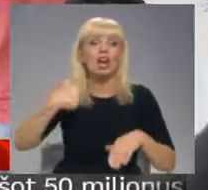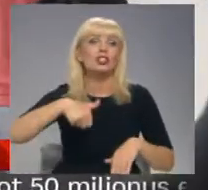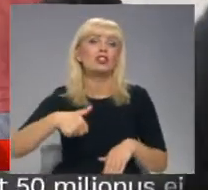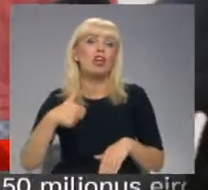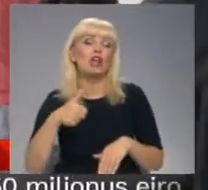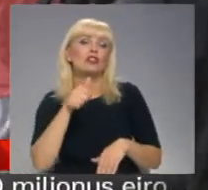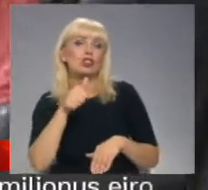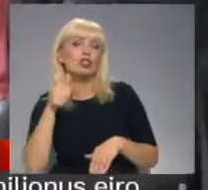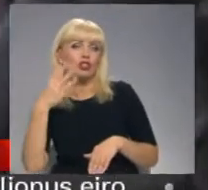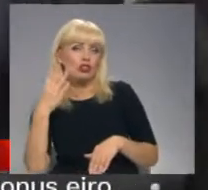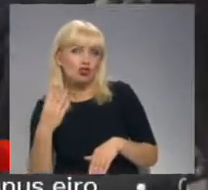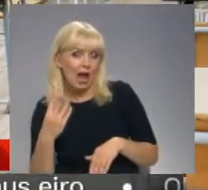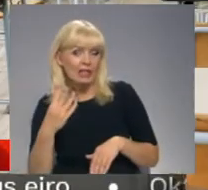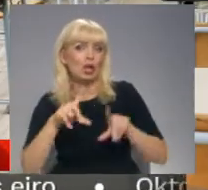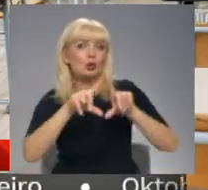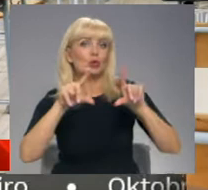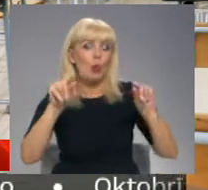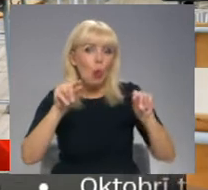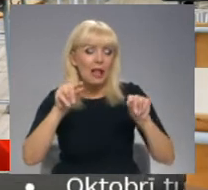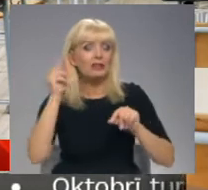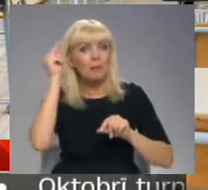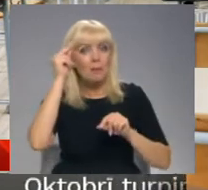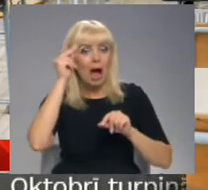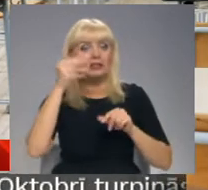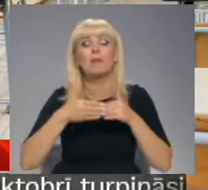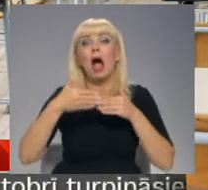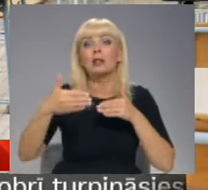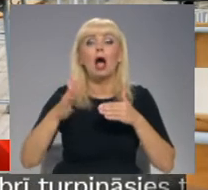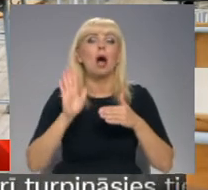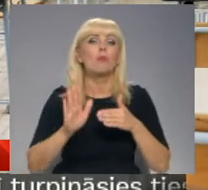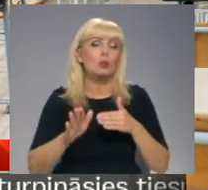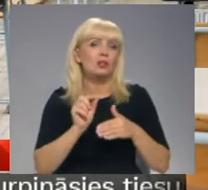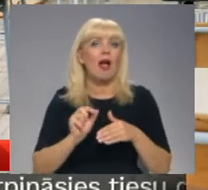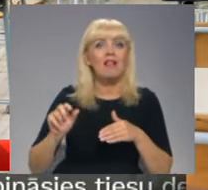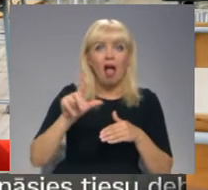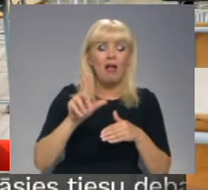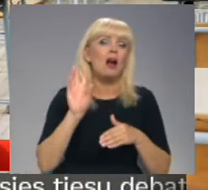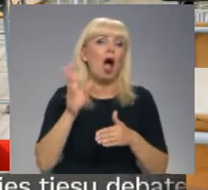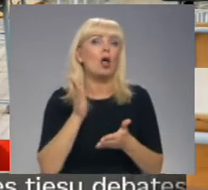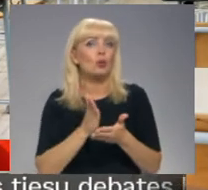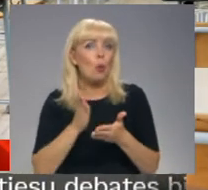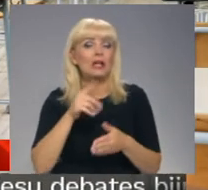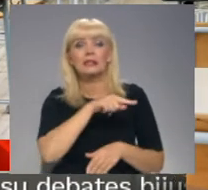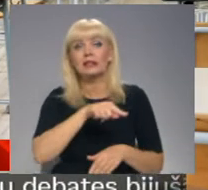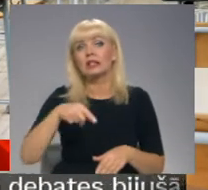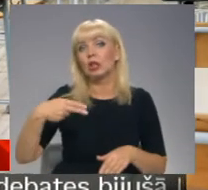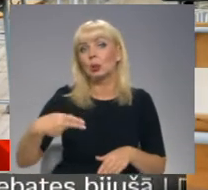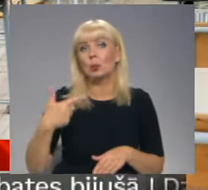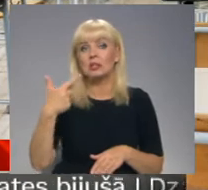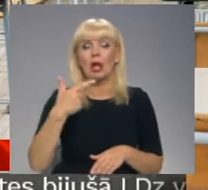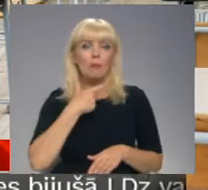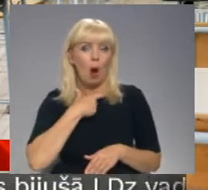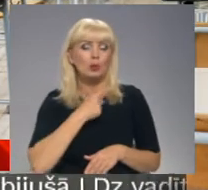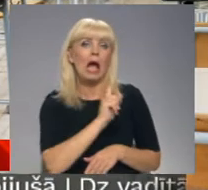Rīgas skolās attālināto mācību īpatsvars būs lielāks. Kā tieši mācības notiks līdz 27. augustam, katra